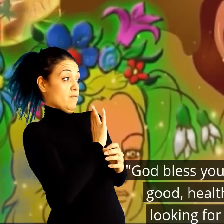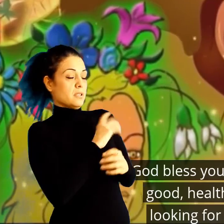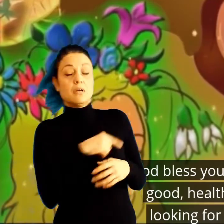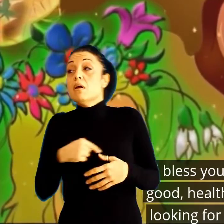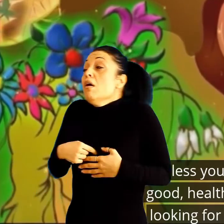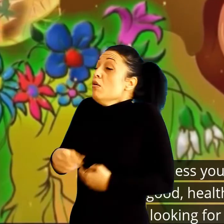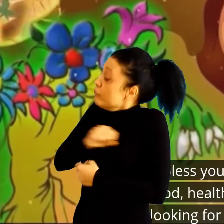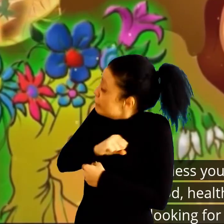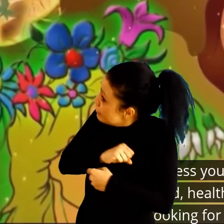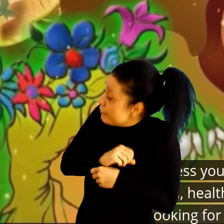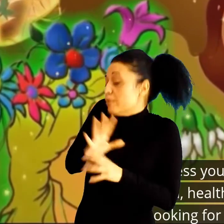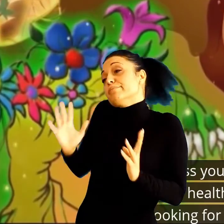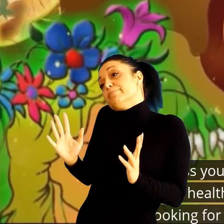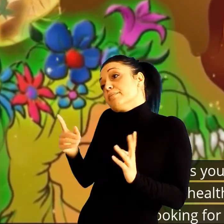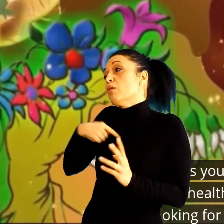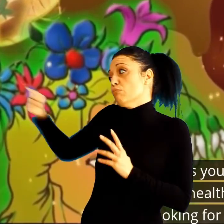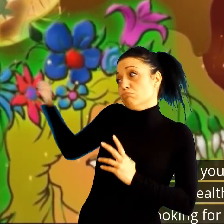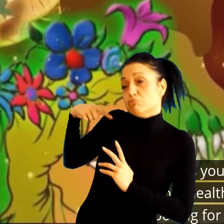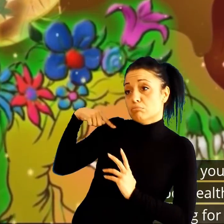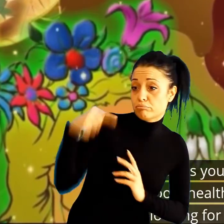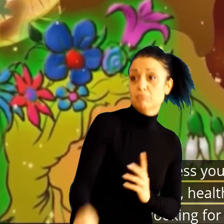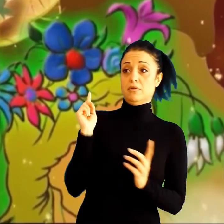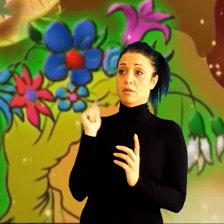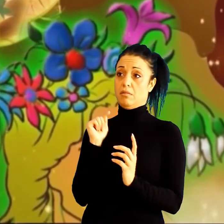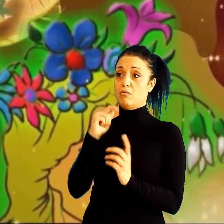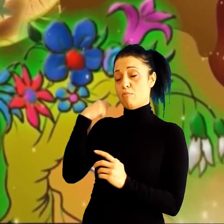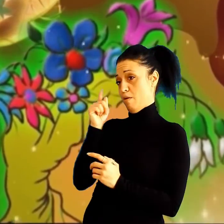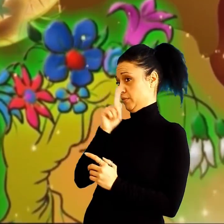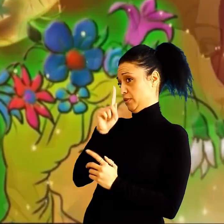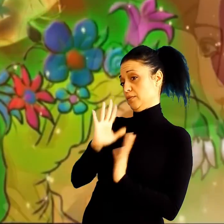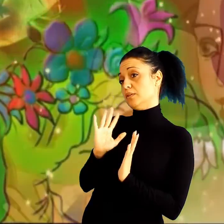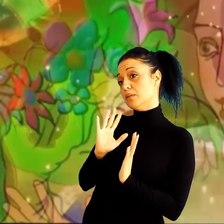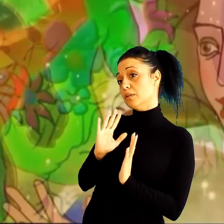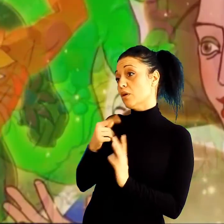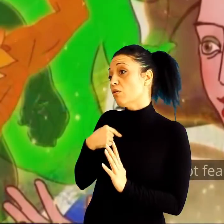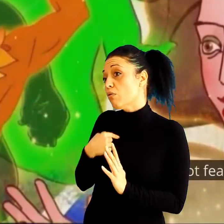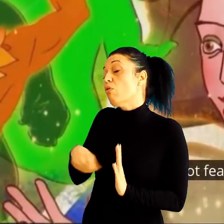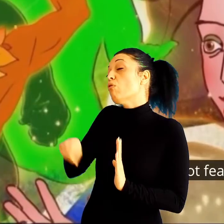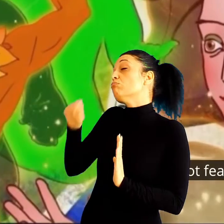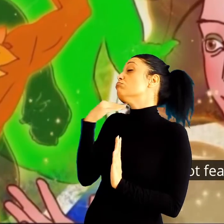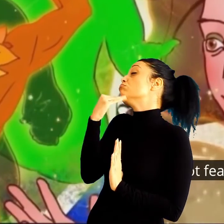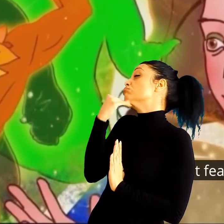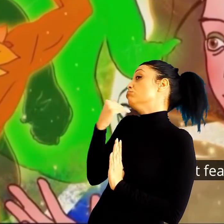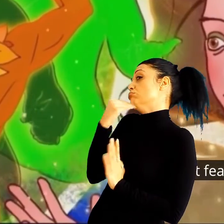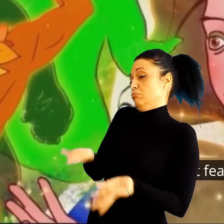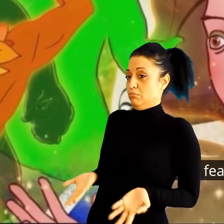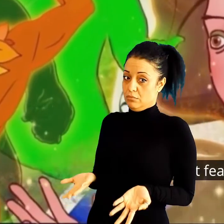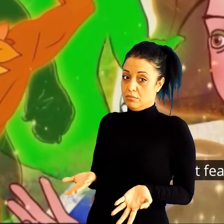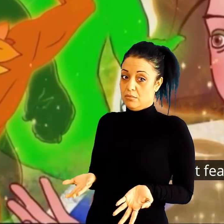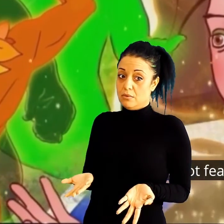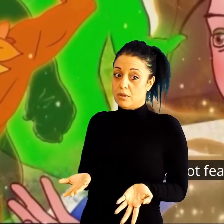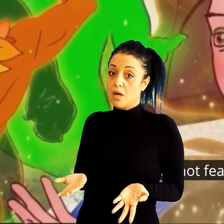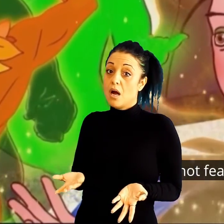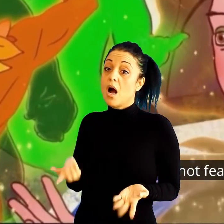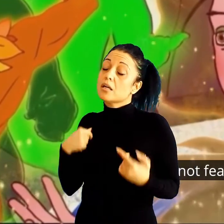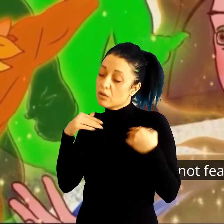што бараш ти во ниједно време на чешма, не ти е ли страх? Страф, не страх. Кога